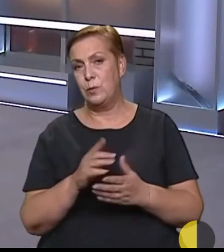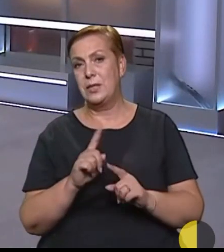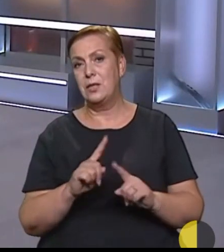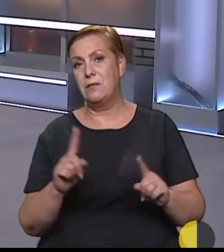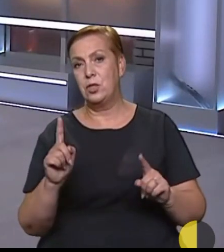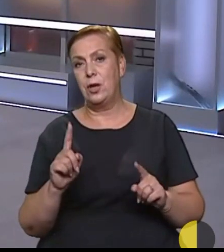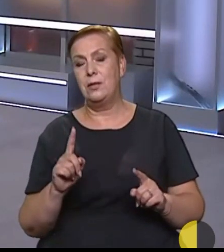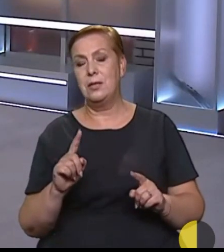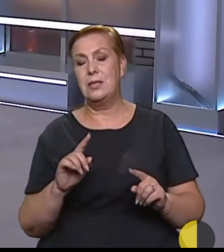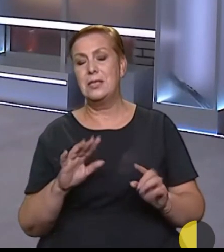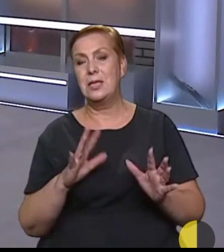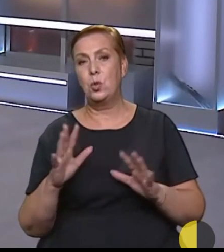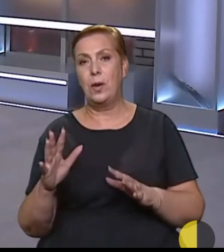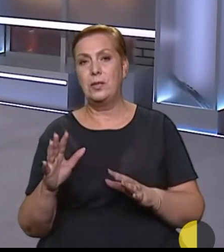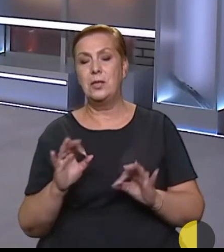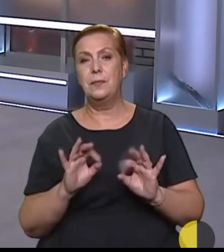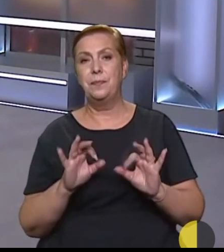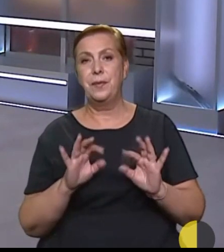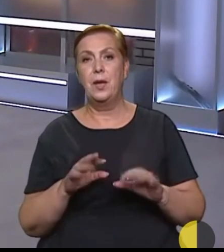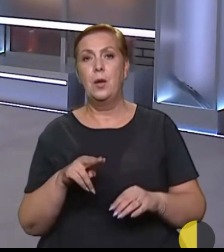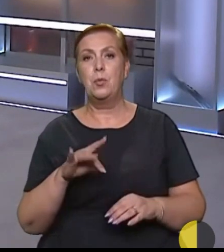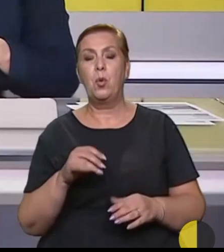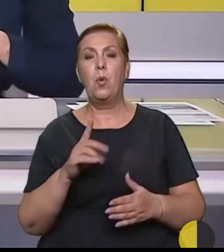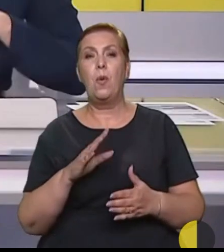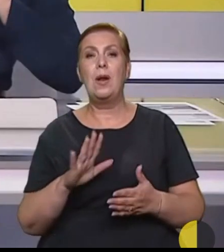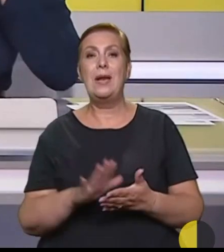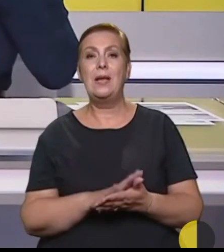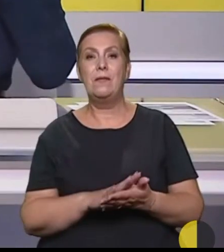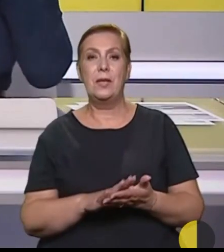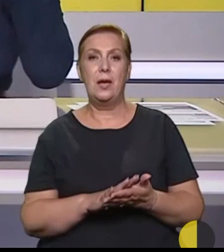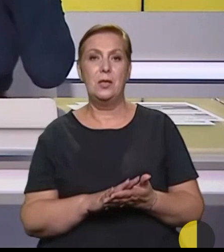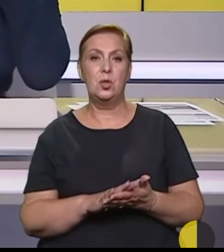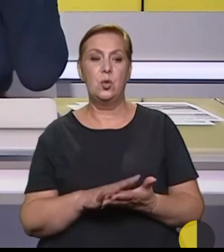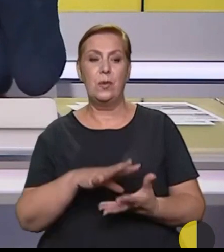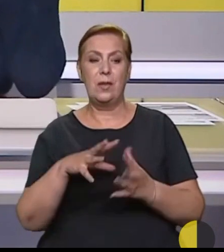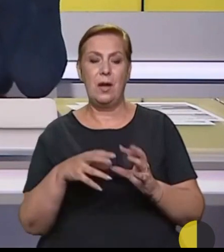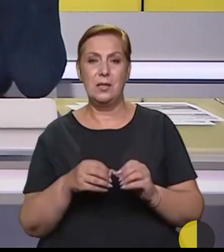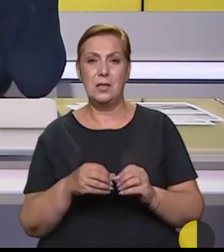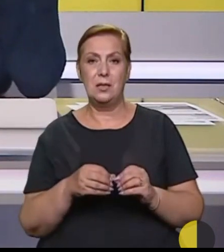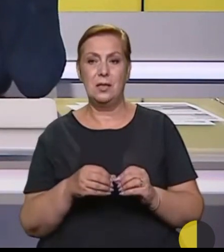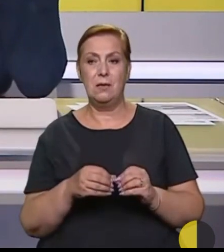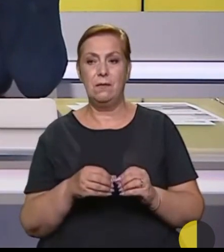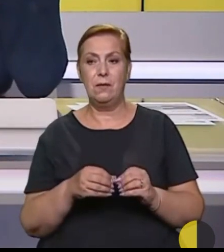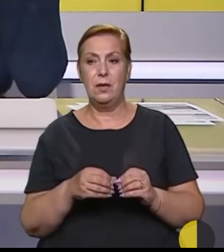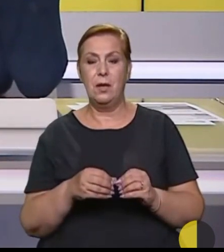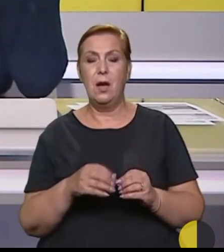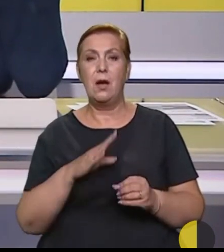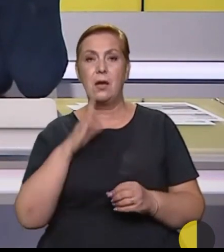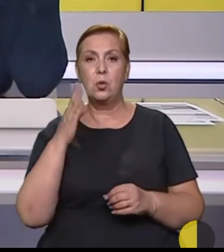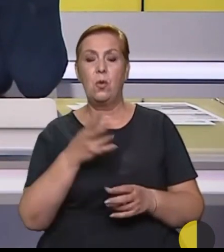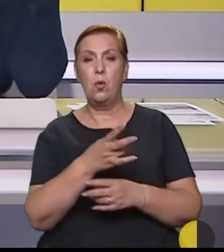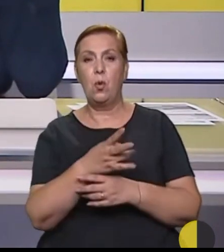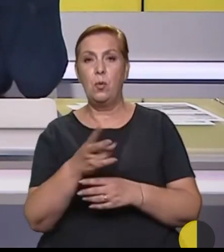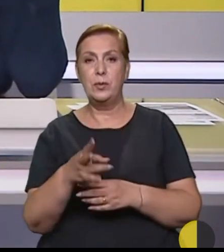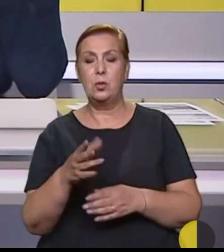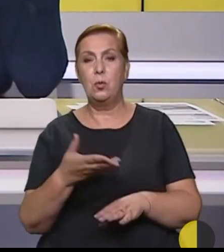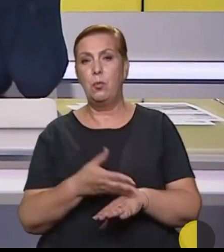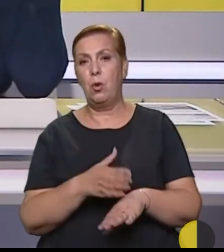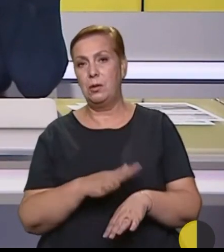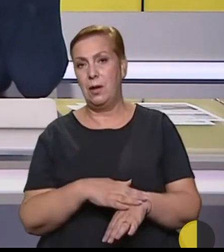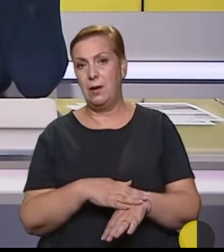надзвичайних ситуацій, розповідав про ліквідацію наслідків ранкового обстілу